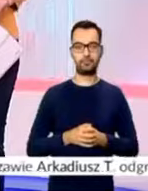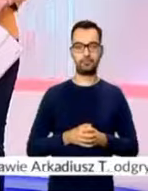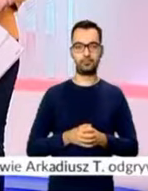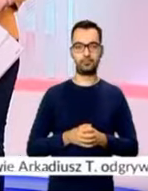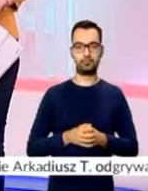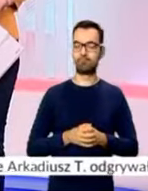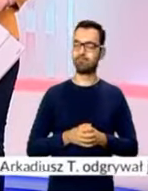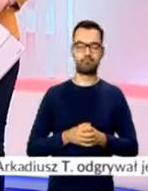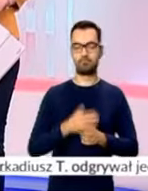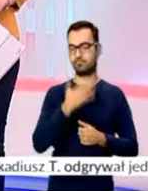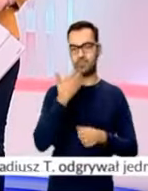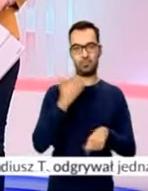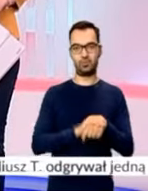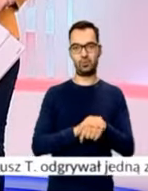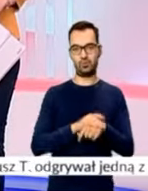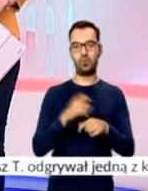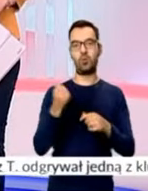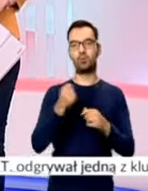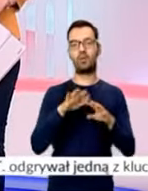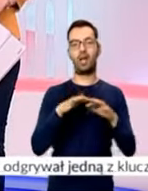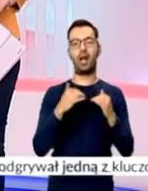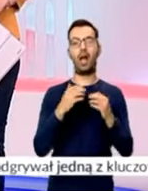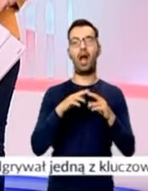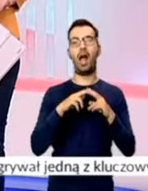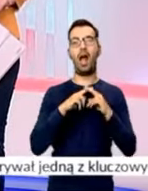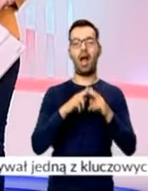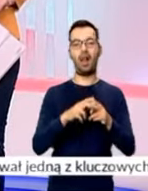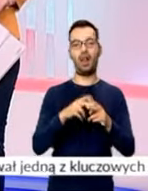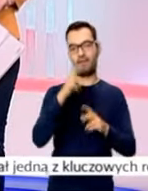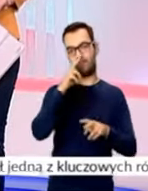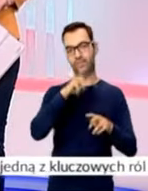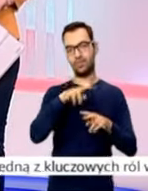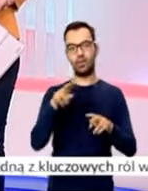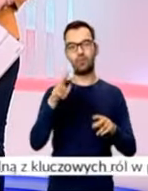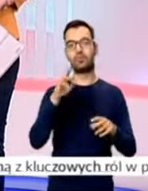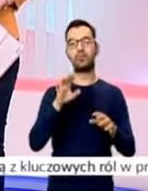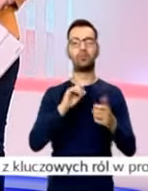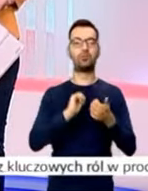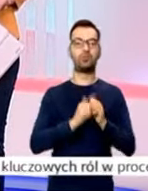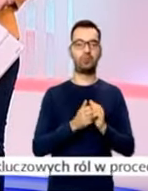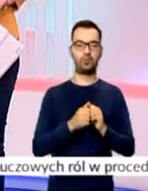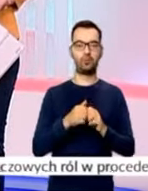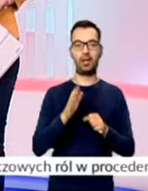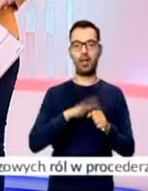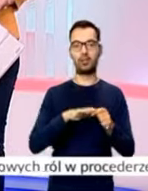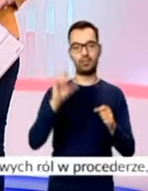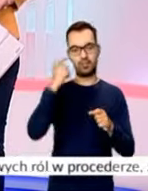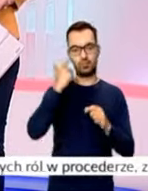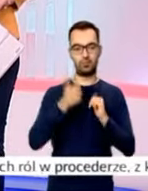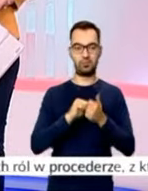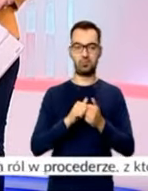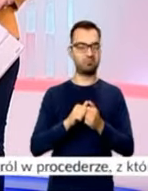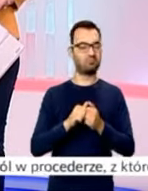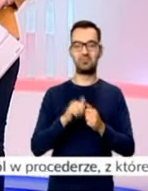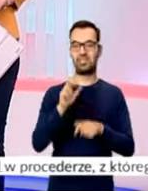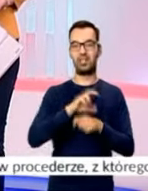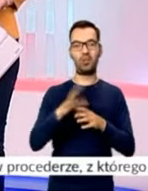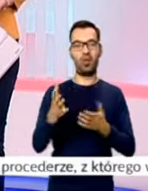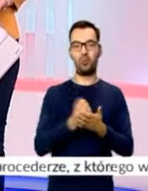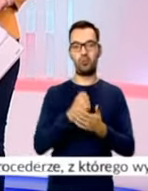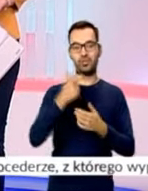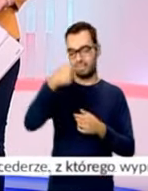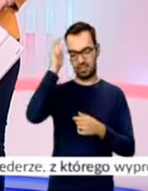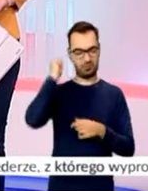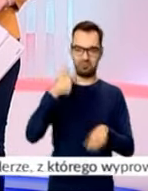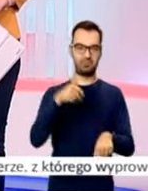Nie ma zgody na użytkowanie hali widowiskowo-sportowej Radomskiego Centrum Sportu. Obiekt nie przeszedł odbiorów technicznych Straży